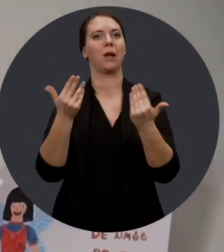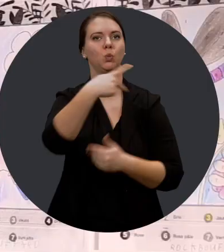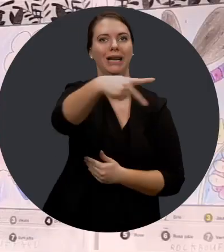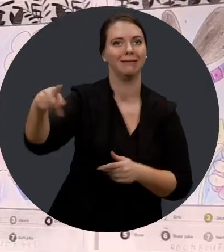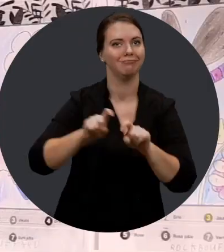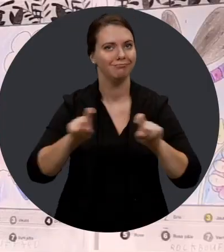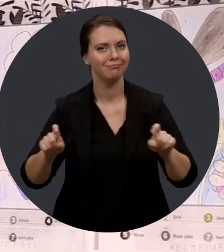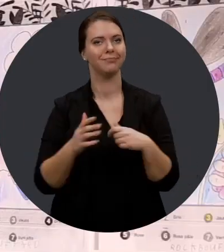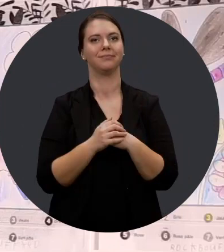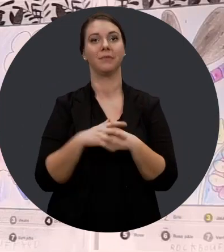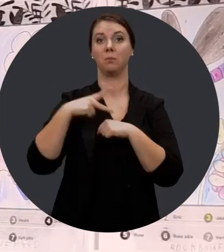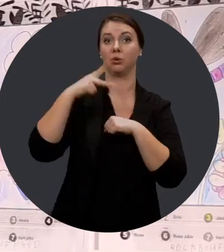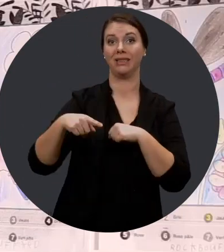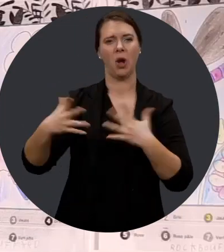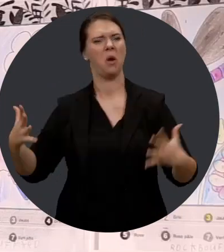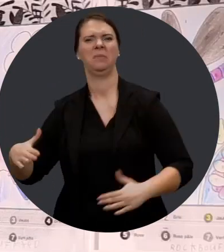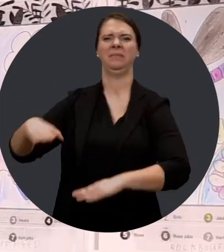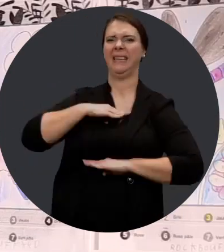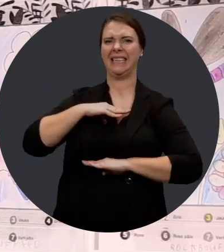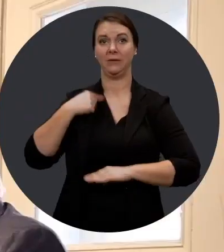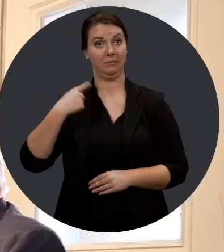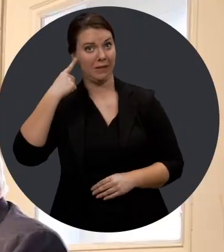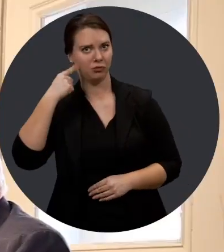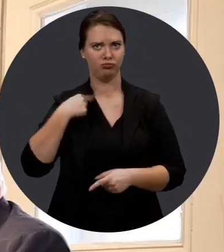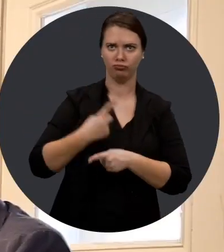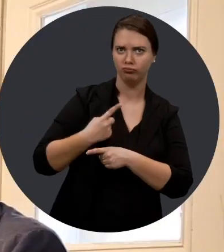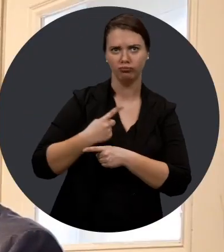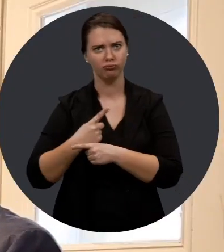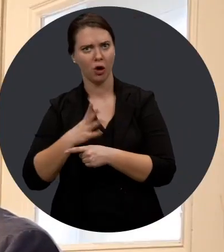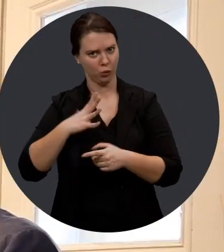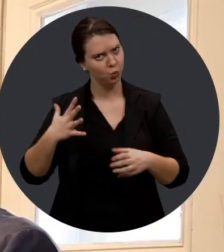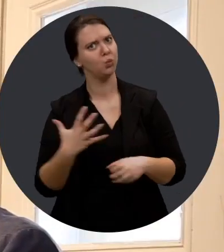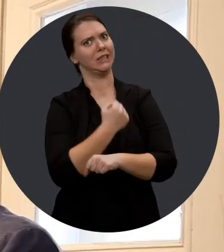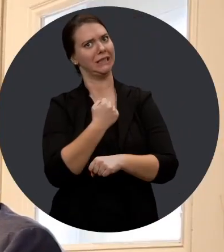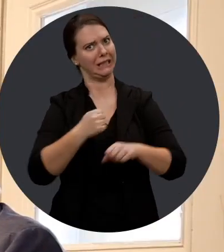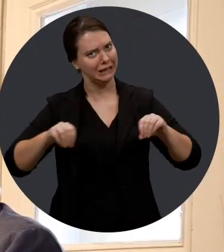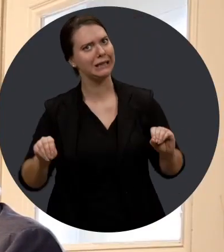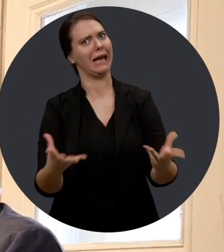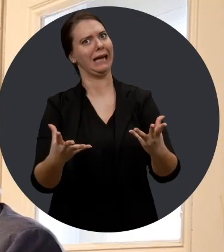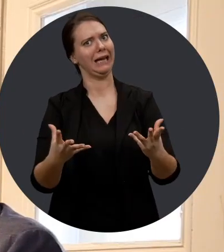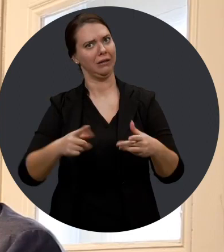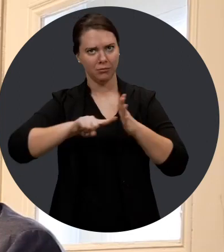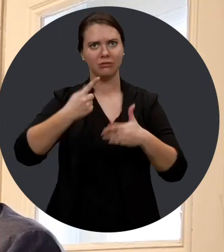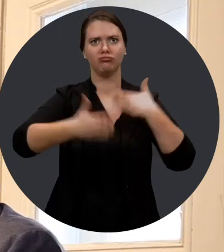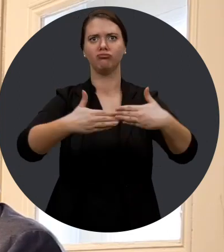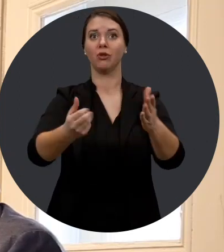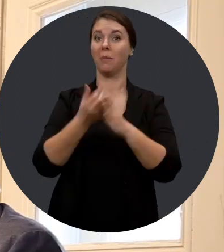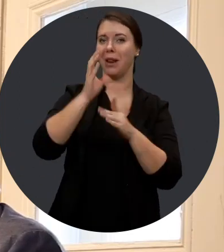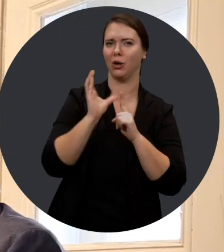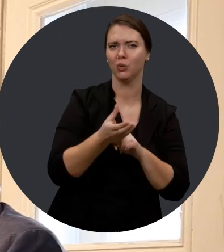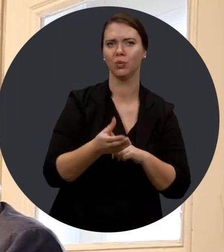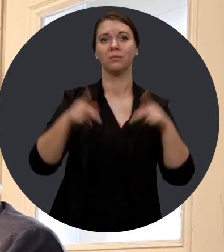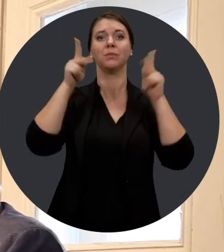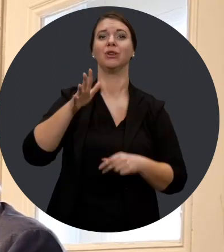appliquer facilement parce que ça a été développé ailleurs aussi, puis ça correspond aux besoins. Notre plus grande satisfaction par rapport au projet, je pense que c'est